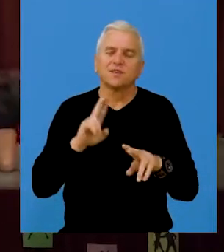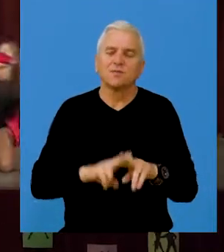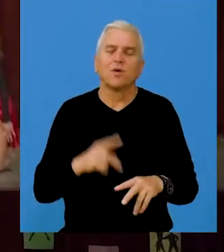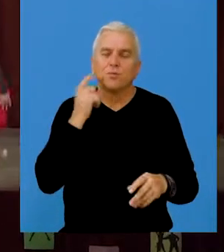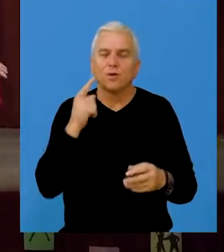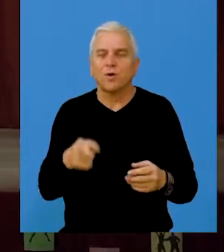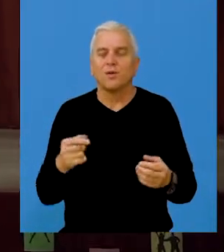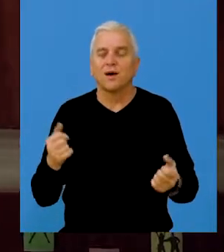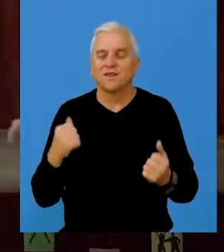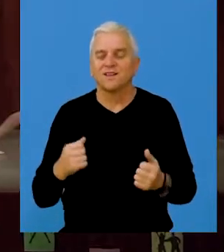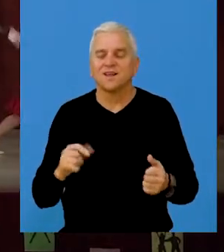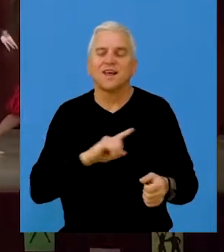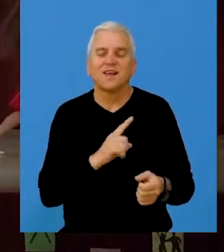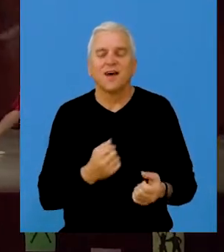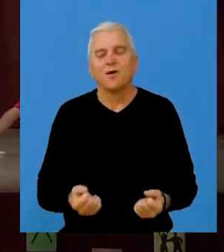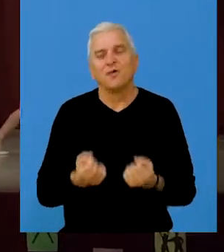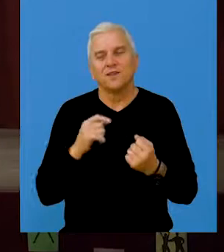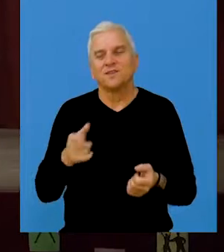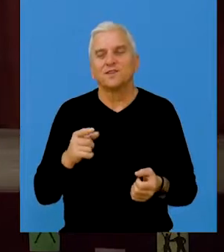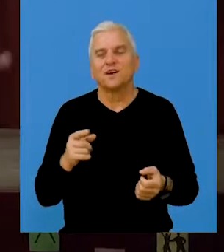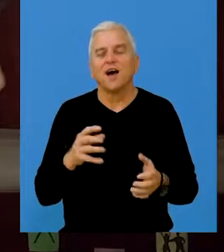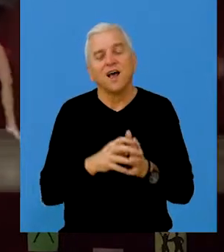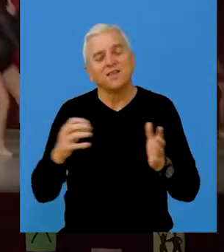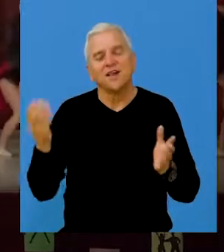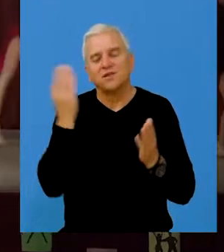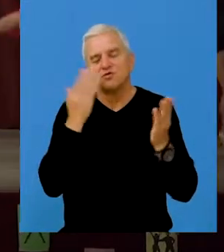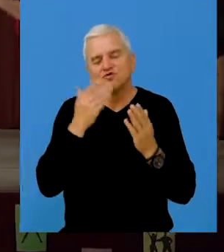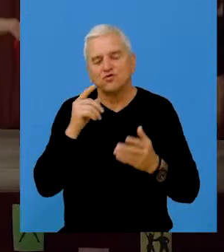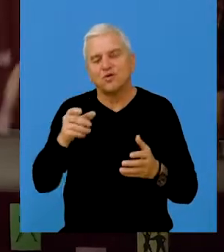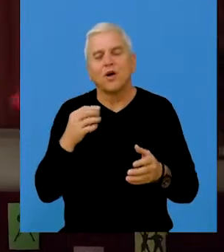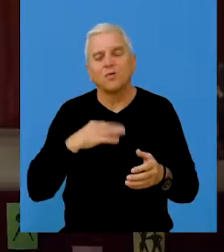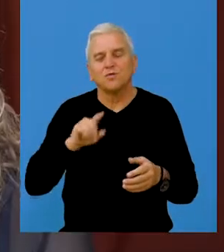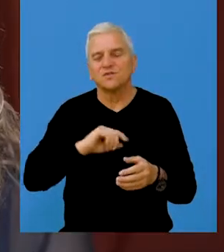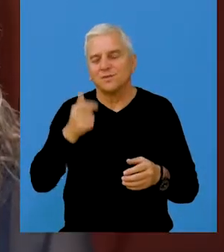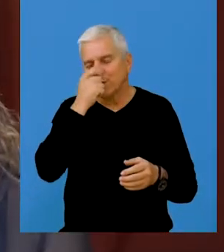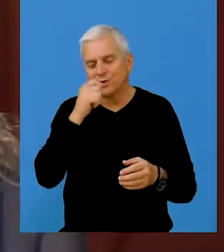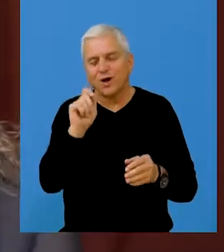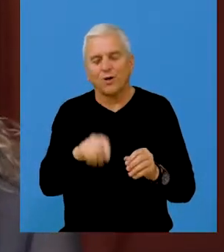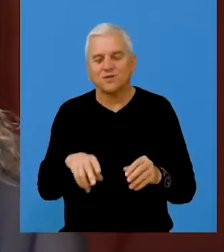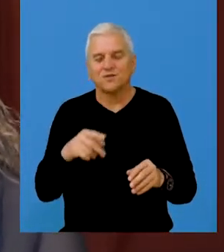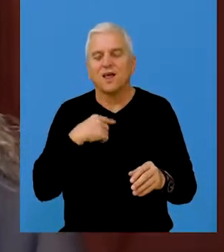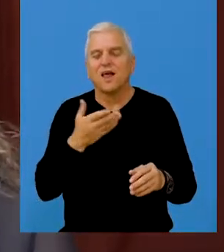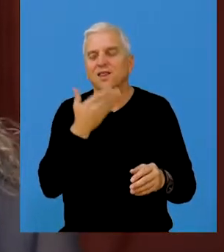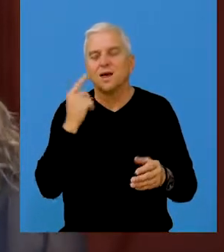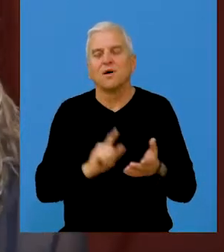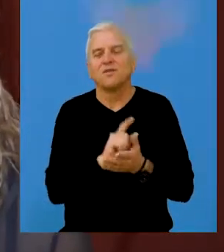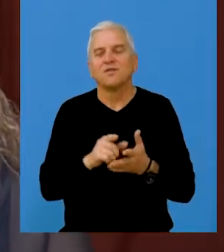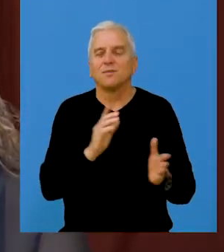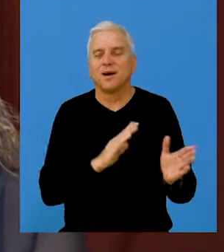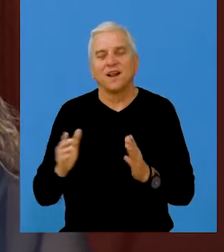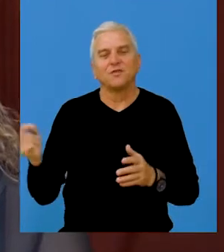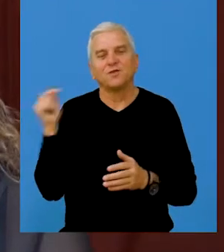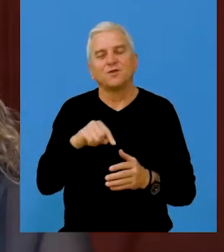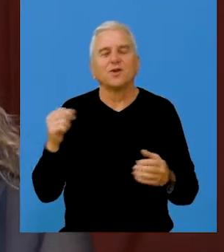veoma su mi teško pale posljednje probe i sada mi je jako teško, jer zbog daljeg školovanja moram sve ovo da napustim, pošto